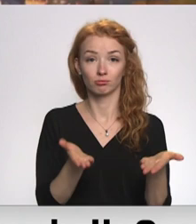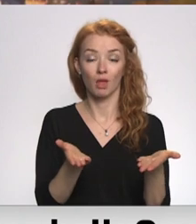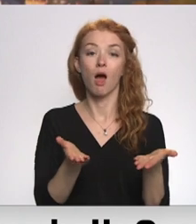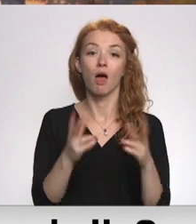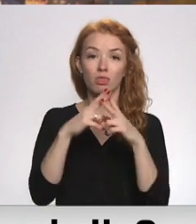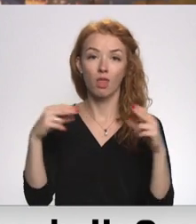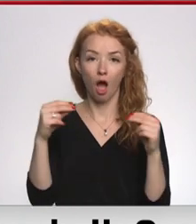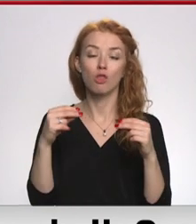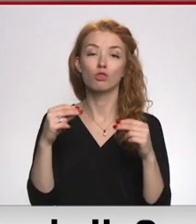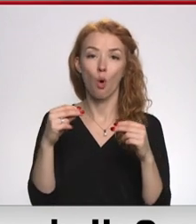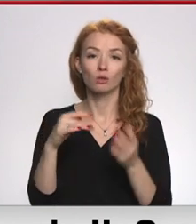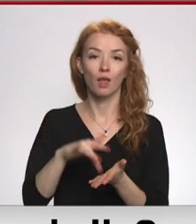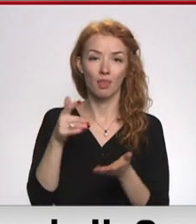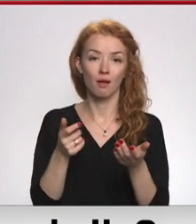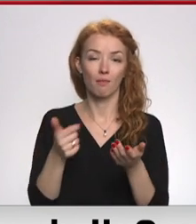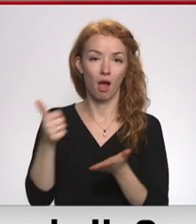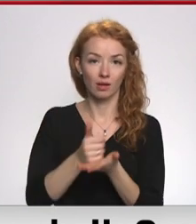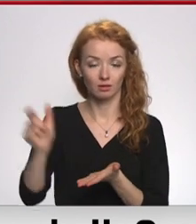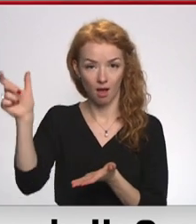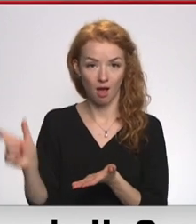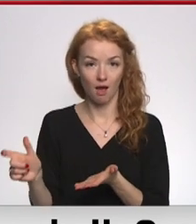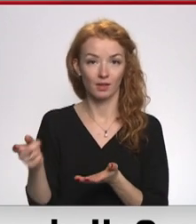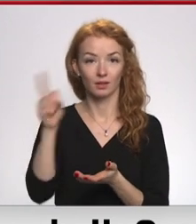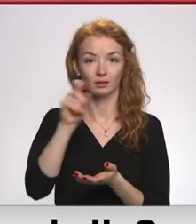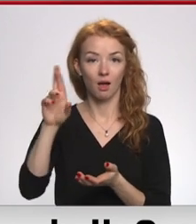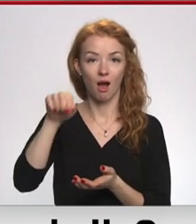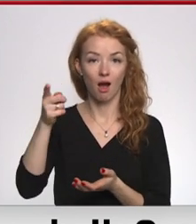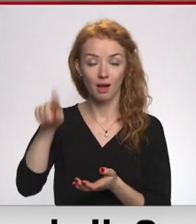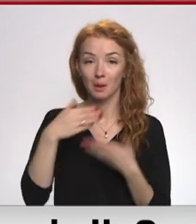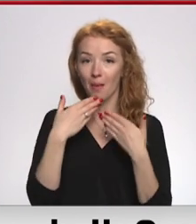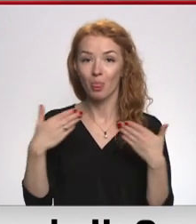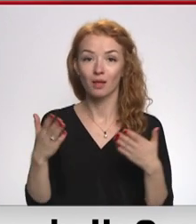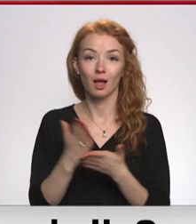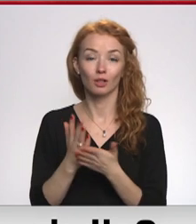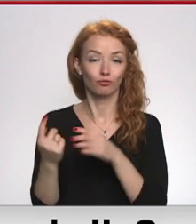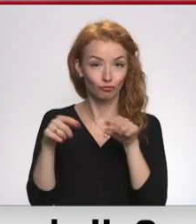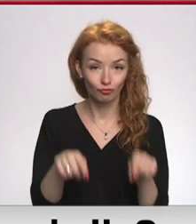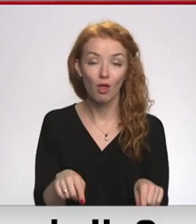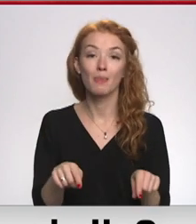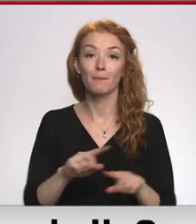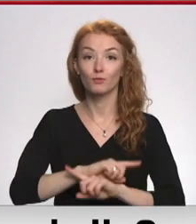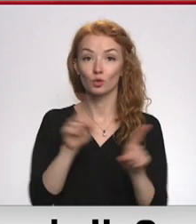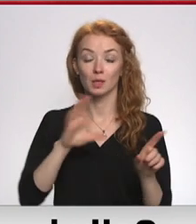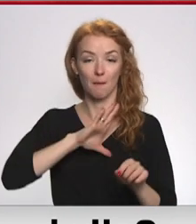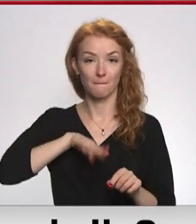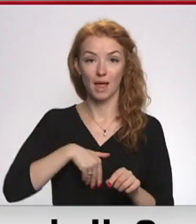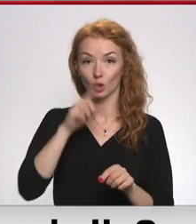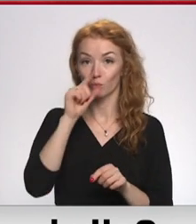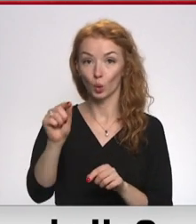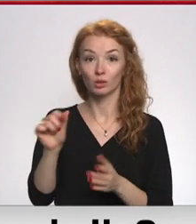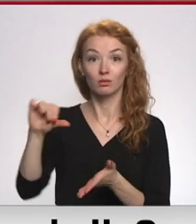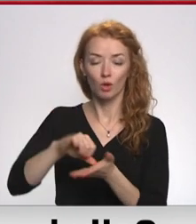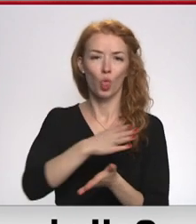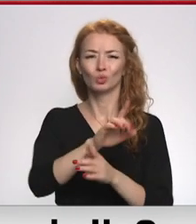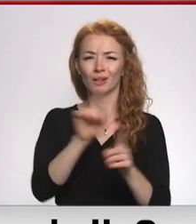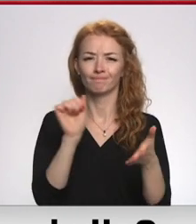izcilības centra direktoru Jānu Sārtu. Labdien, Sārtu kungs, paldies, esat pie mums studijā. Uzreiz pēc šīs Putina uzrunas jūs savā Twitter